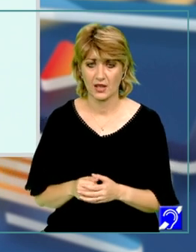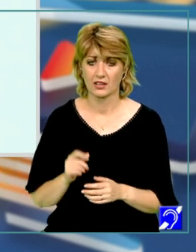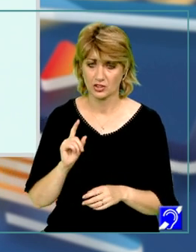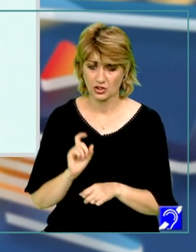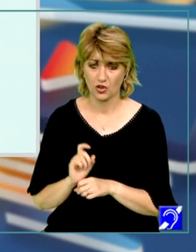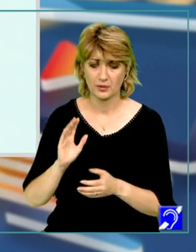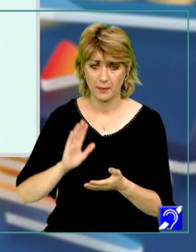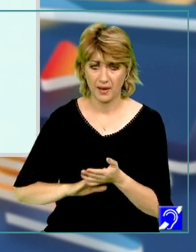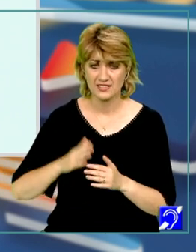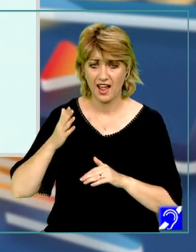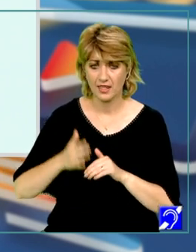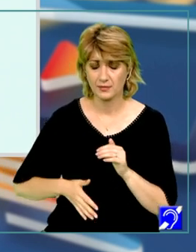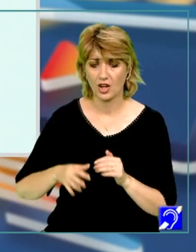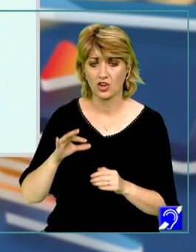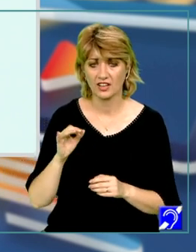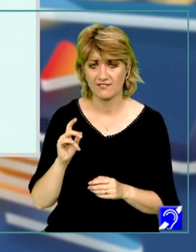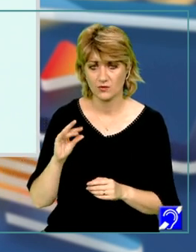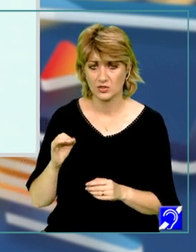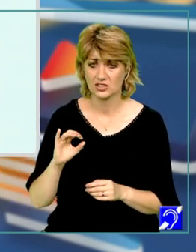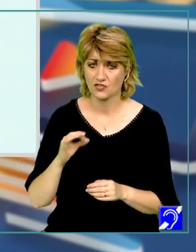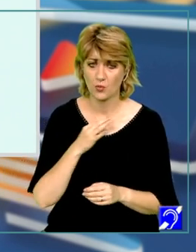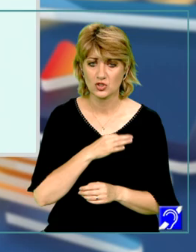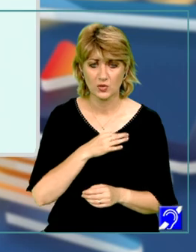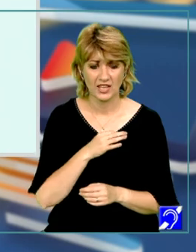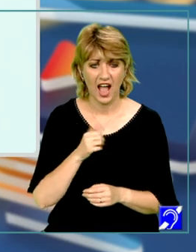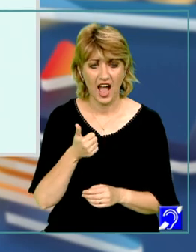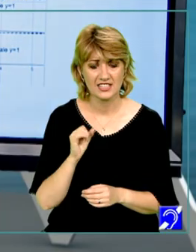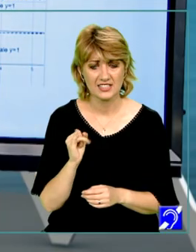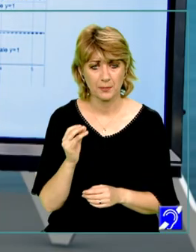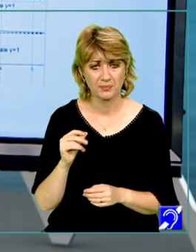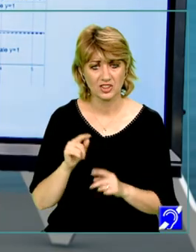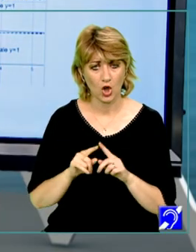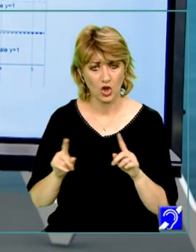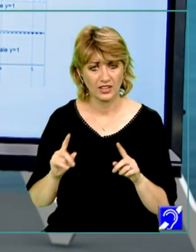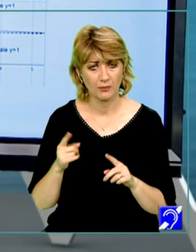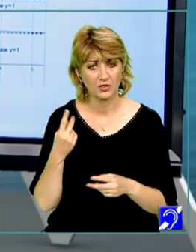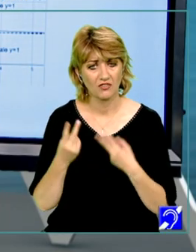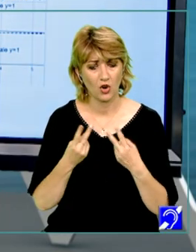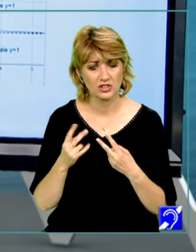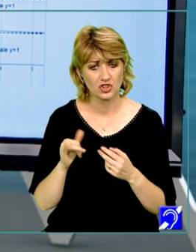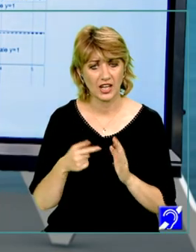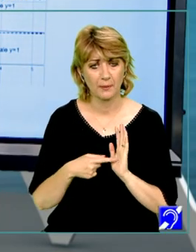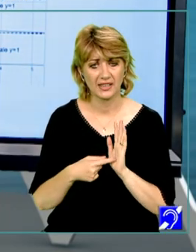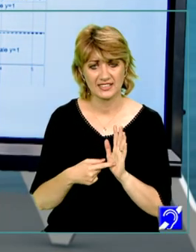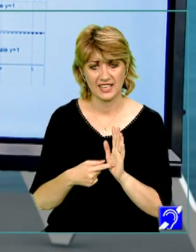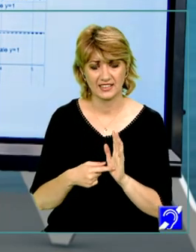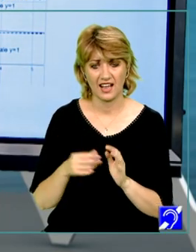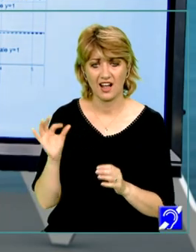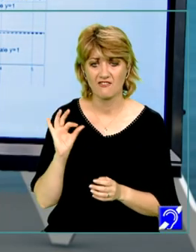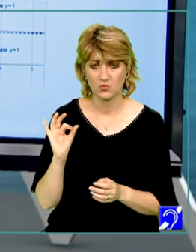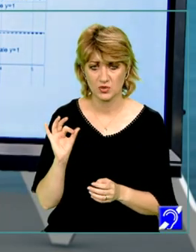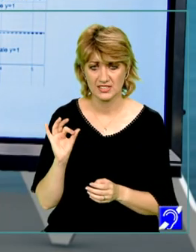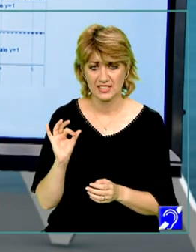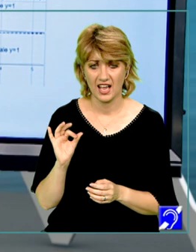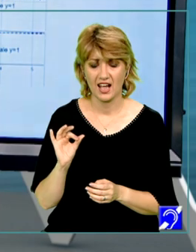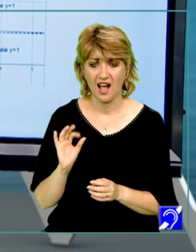baza limitelor de funcții, vom studia și asimptotele, comportamentul asimtotic. Ne putem folosi și de reprezentarea funcției,